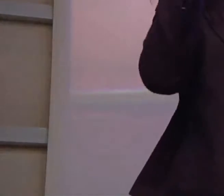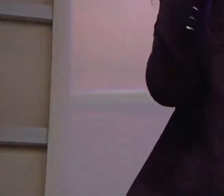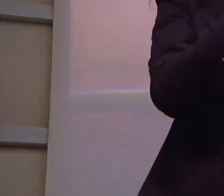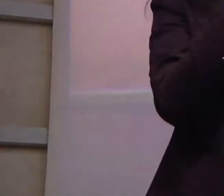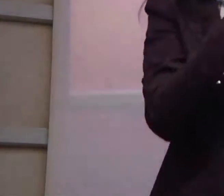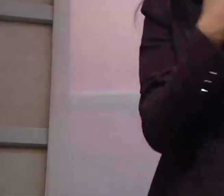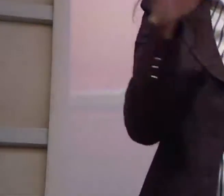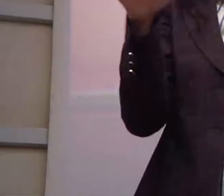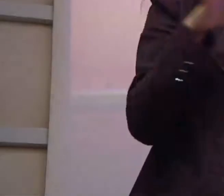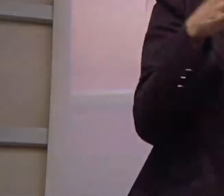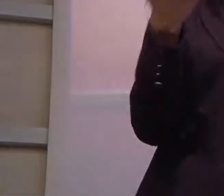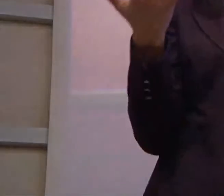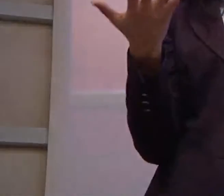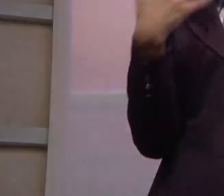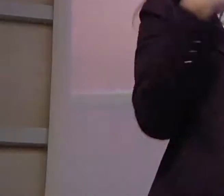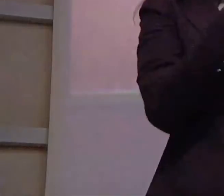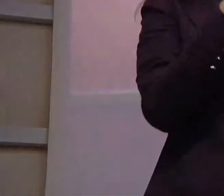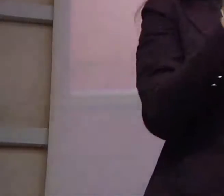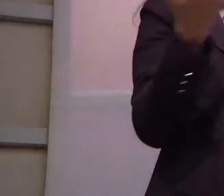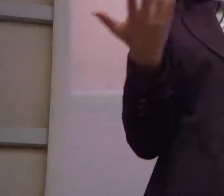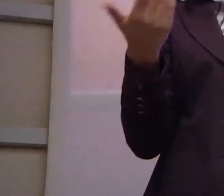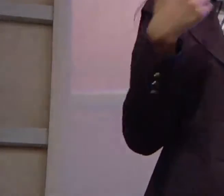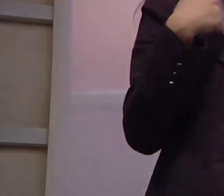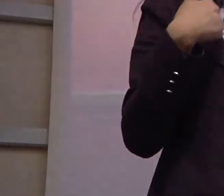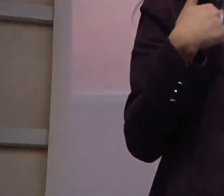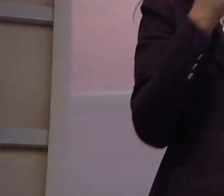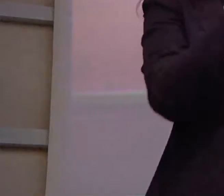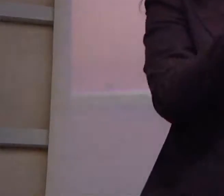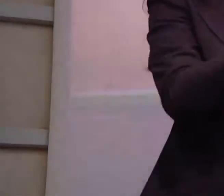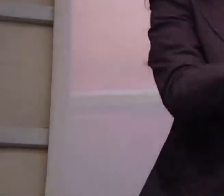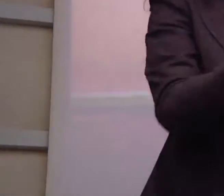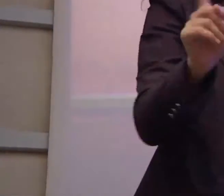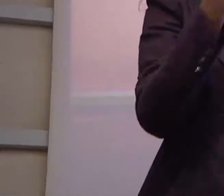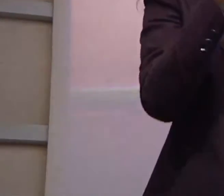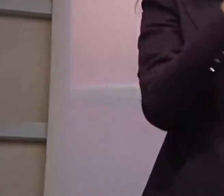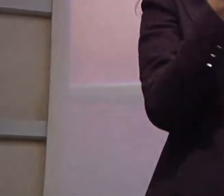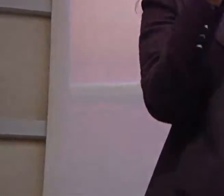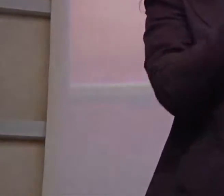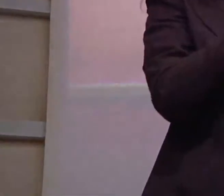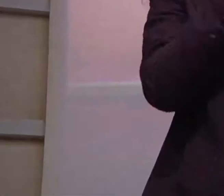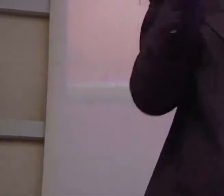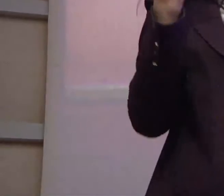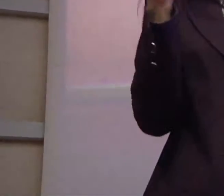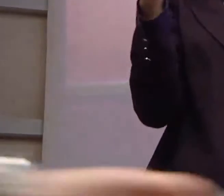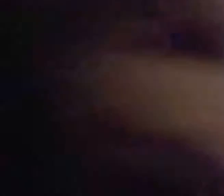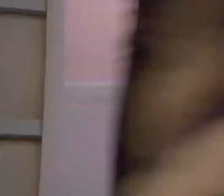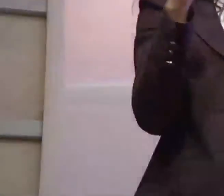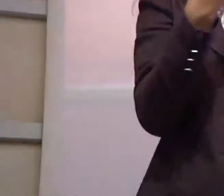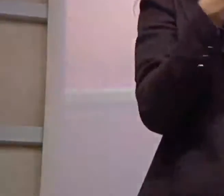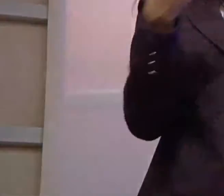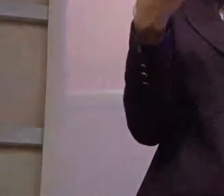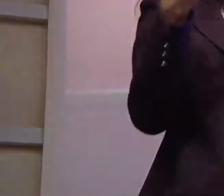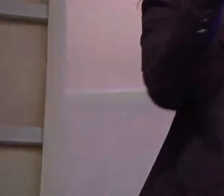lavorano, e quindi che pagano. Come la penso io, non dovrebbero manco pagare. Però, tuttavia, si inquadra in un periodo, diciamo così,